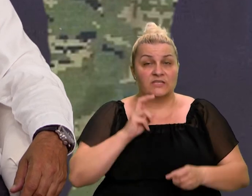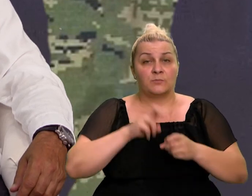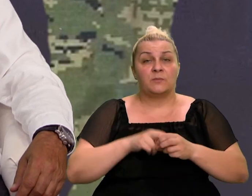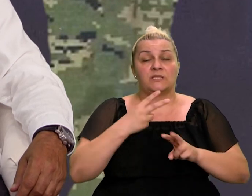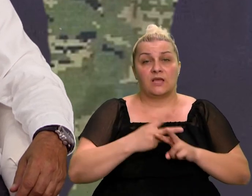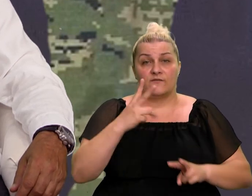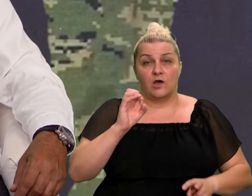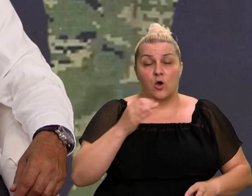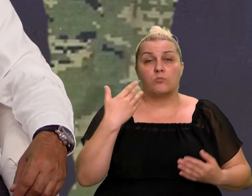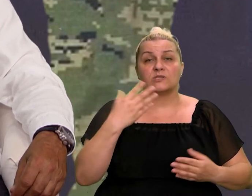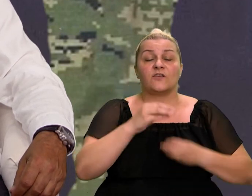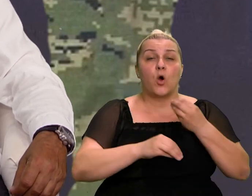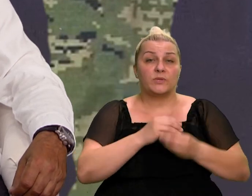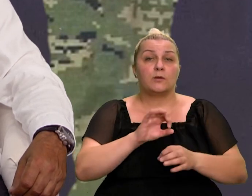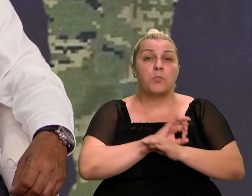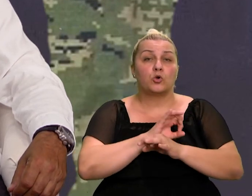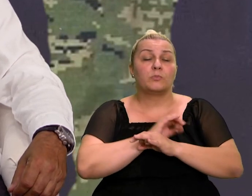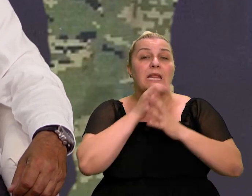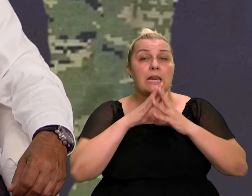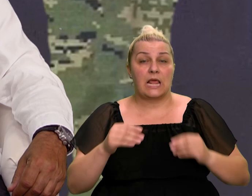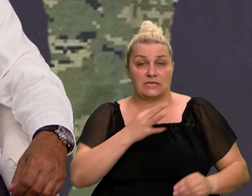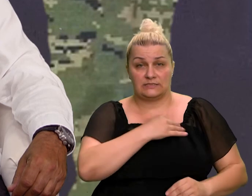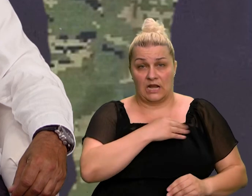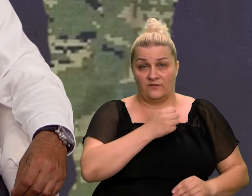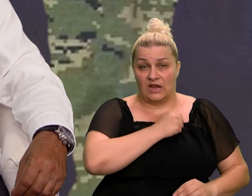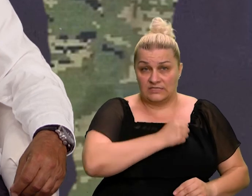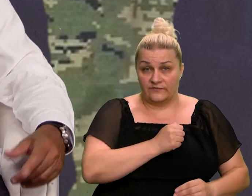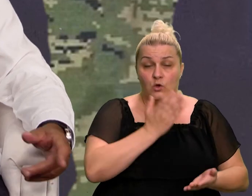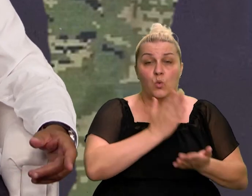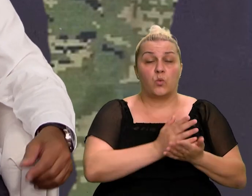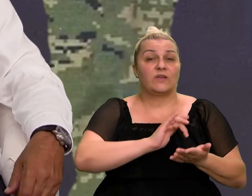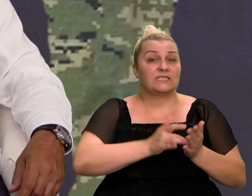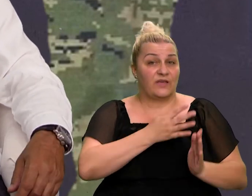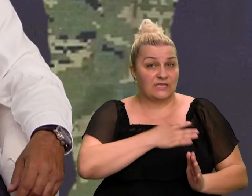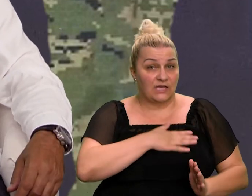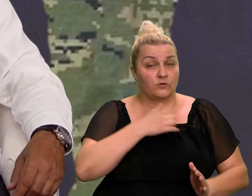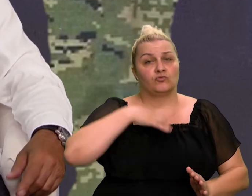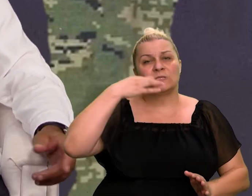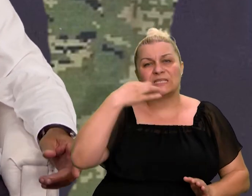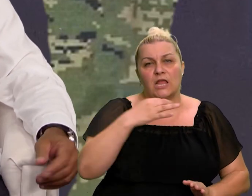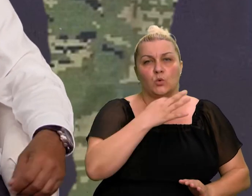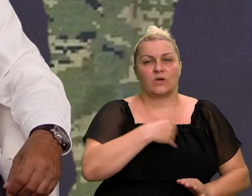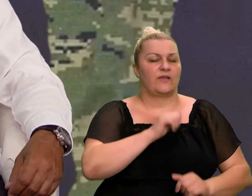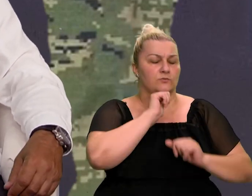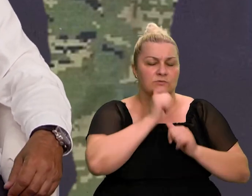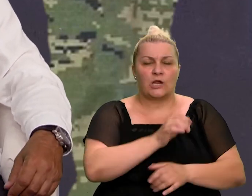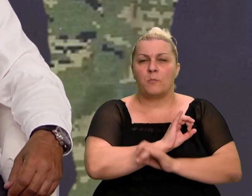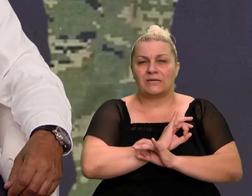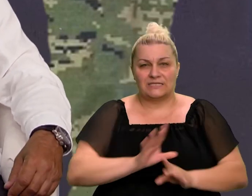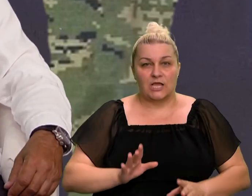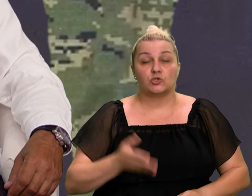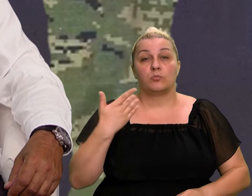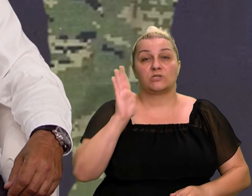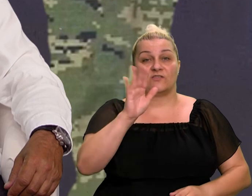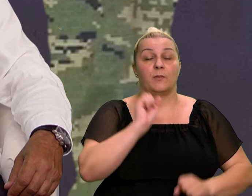obrane, pozdrav obiteljima poginulih, umrlih i nestalih hrvatskih viteza, uvijek i sve za Hrvatsku, našu jedinu veštiju u Hrvatsku, nikoma ni za što. Pozdrav